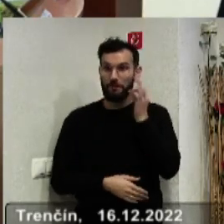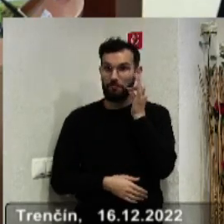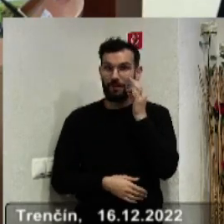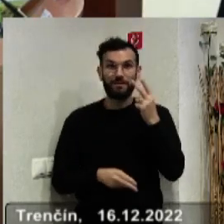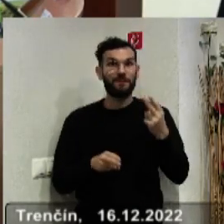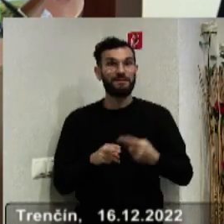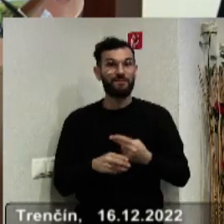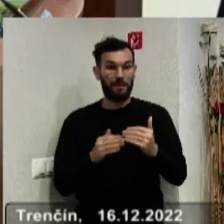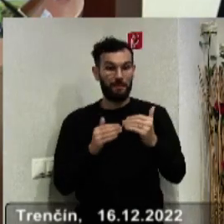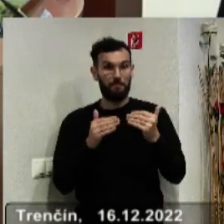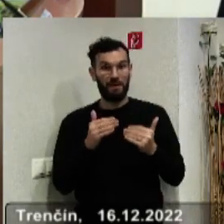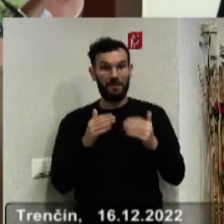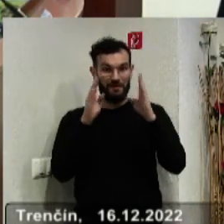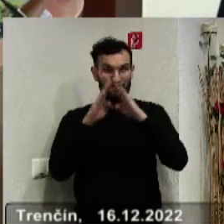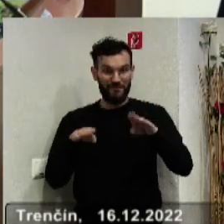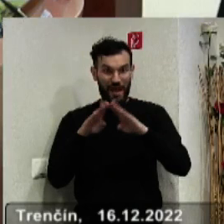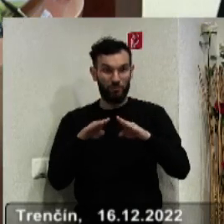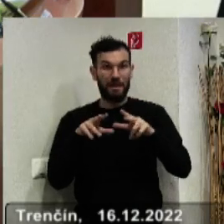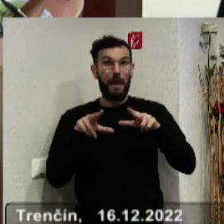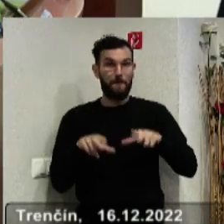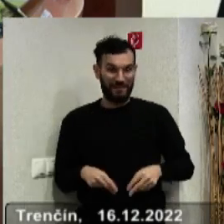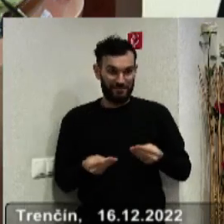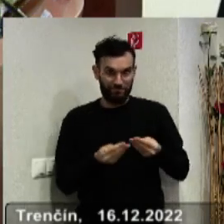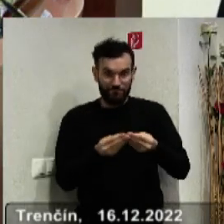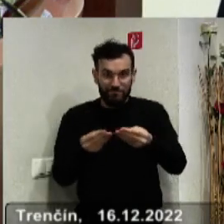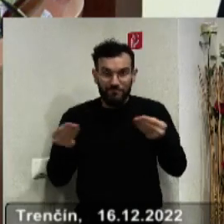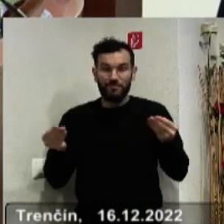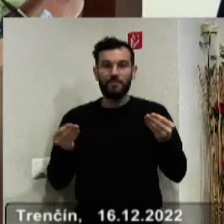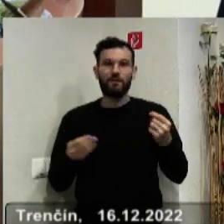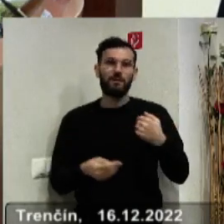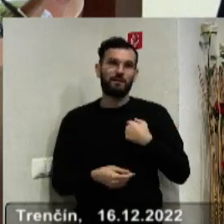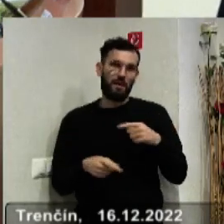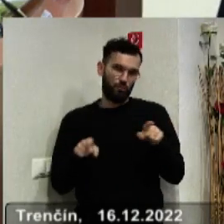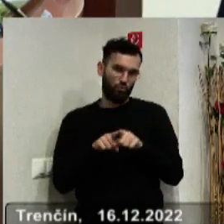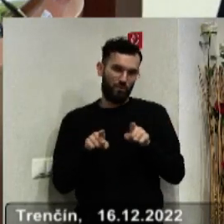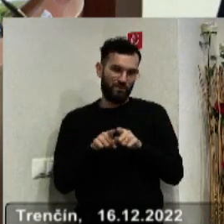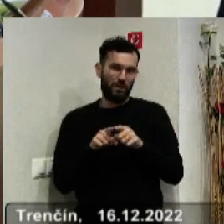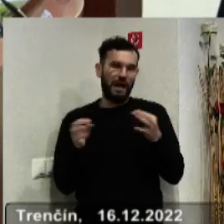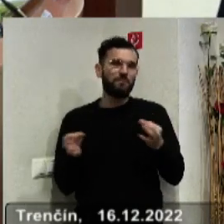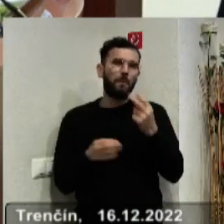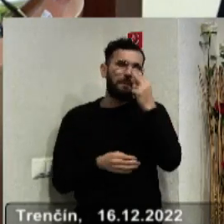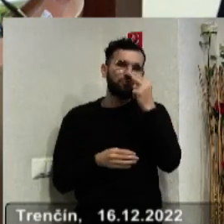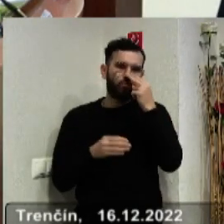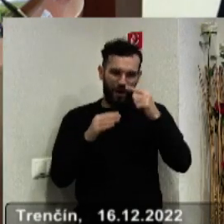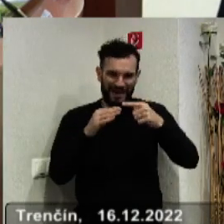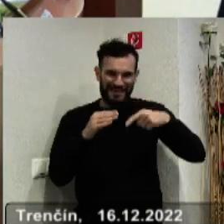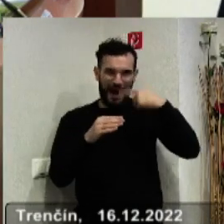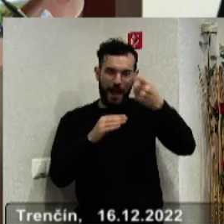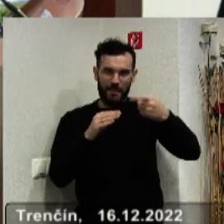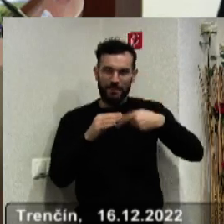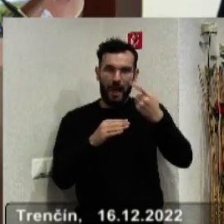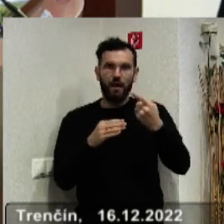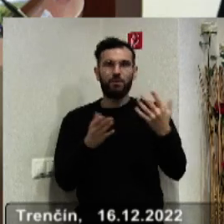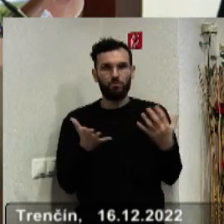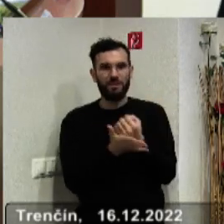dobrým zvykom, že pred Vianocami predseda obdarováva. Nedalo mi, aby som nepriniesol vám, teda ja aspoň malí kalendári, ktorými vytlačili